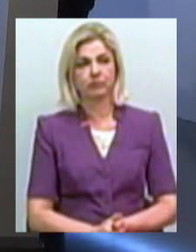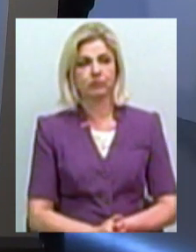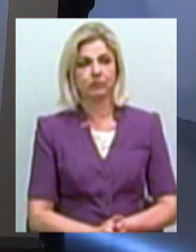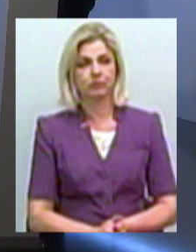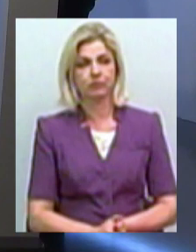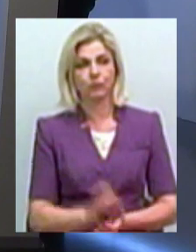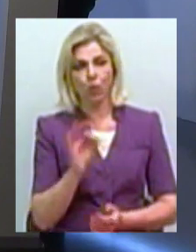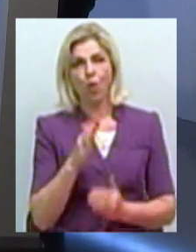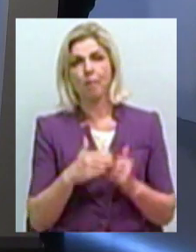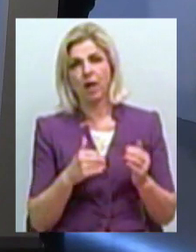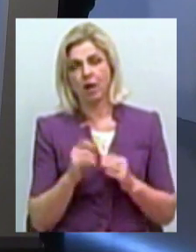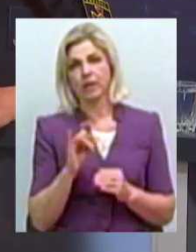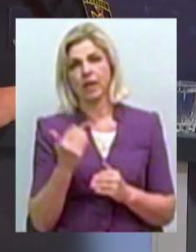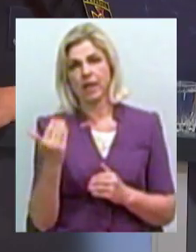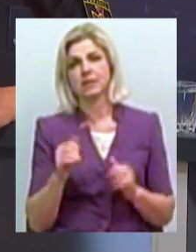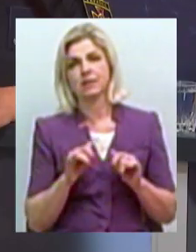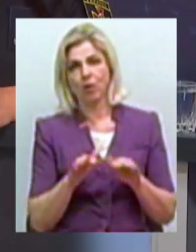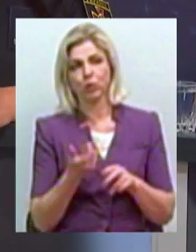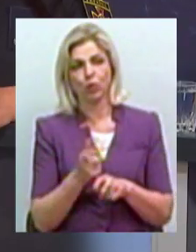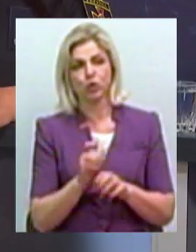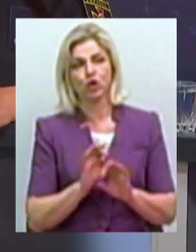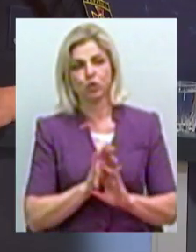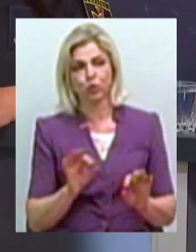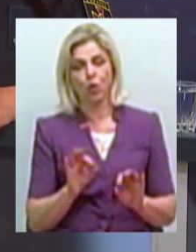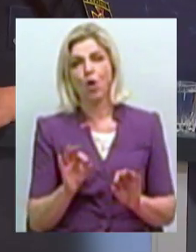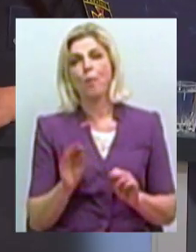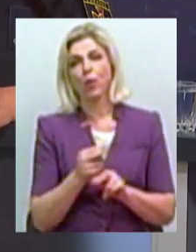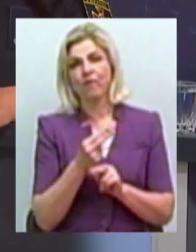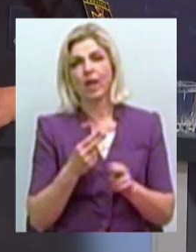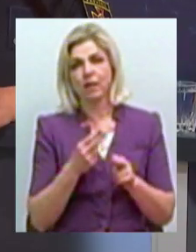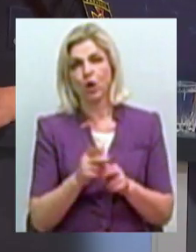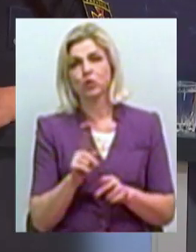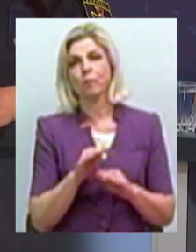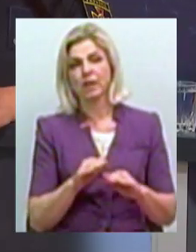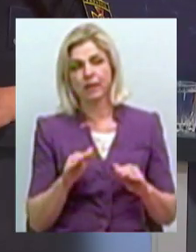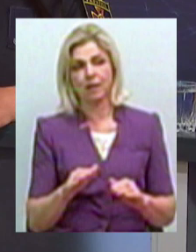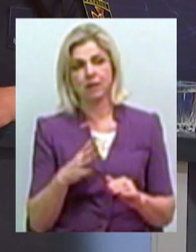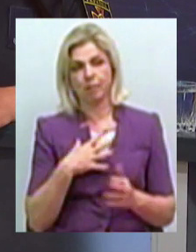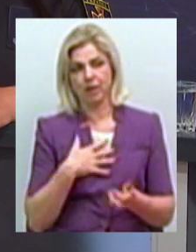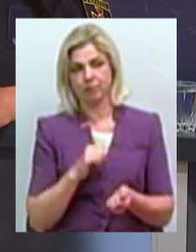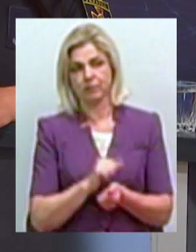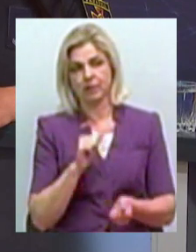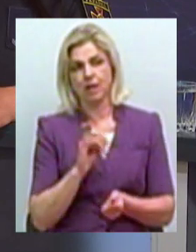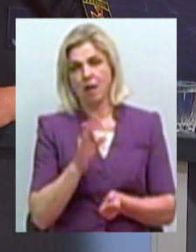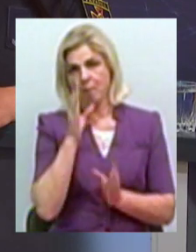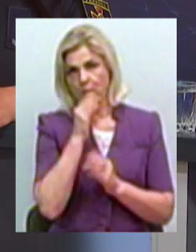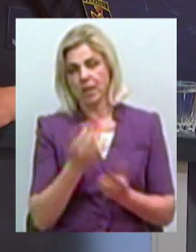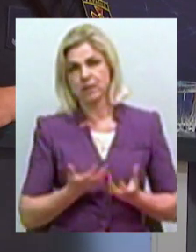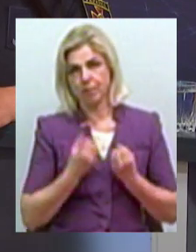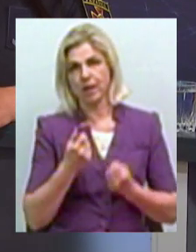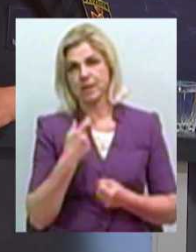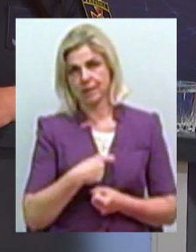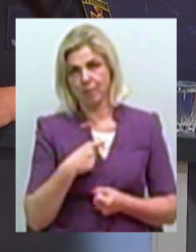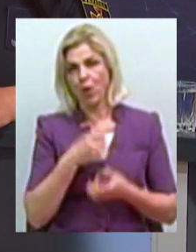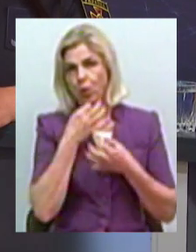практику і про їхні заходи. Це дуже чудова профілактика для того, щоб дитина зайняла активну позицію і змогла рятувати себе з будь-якої